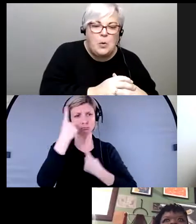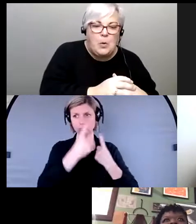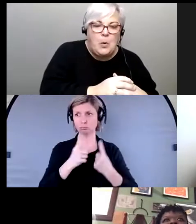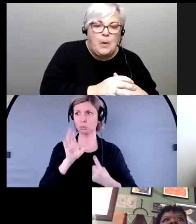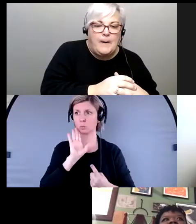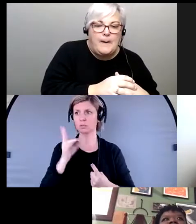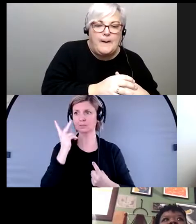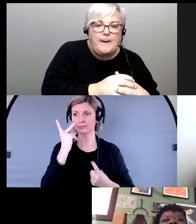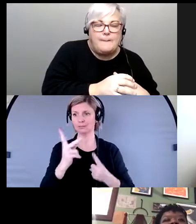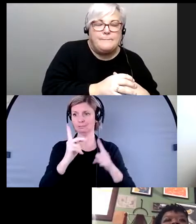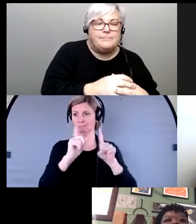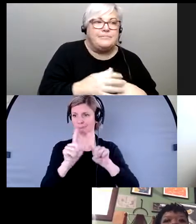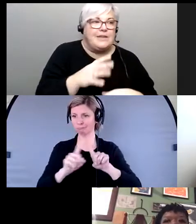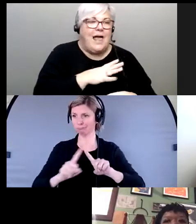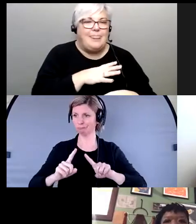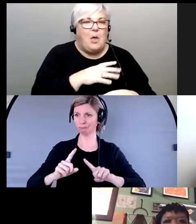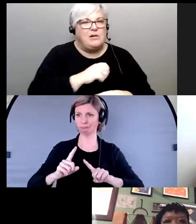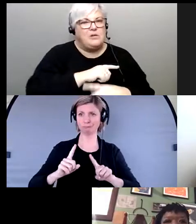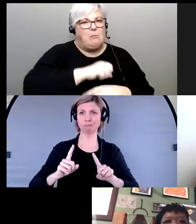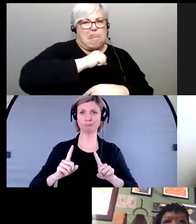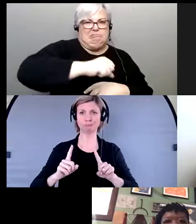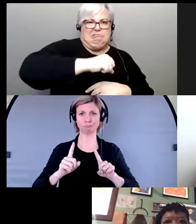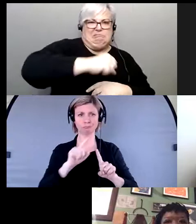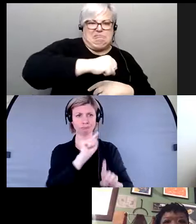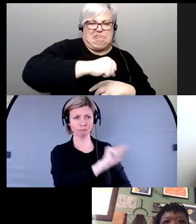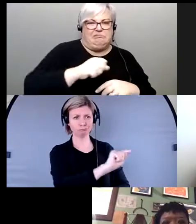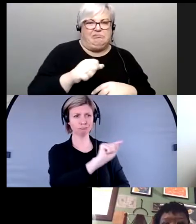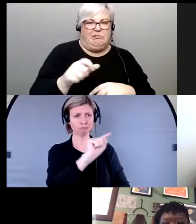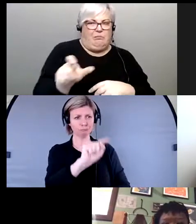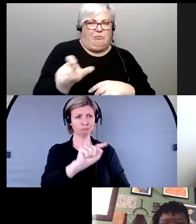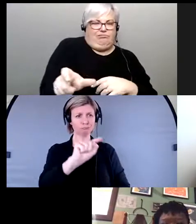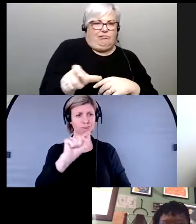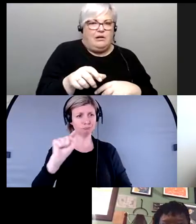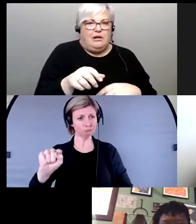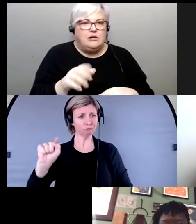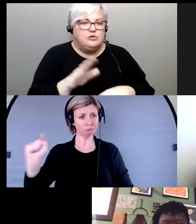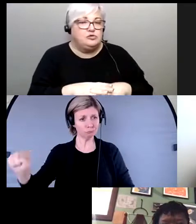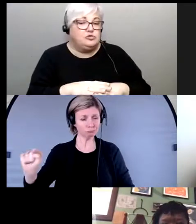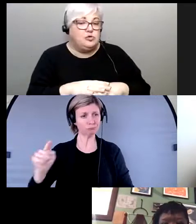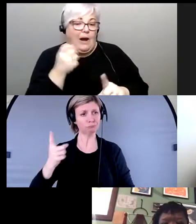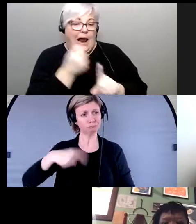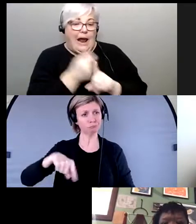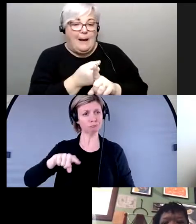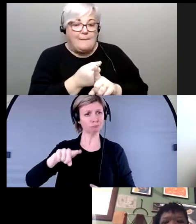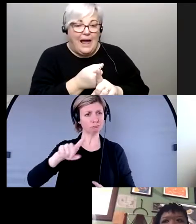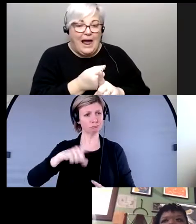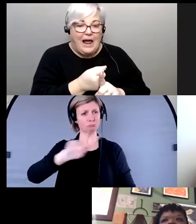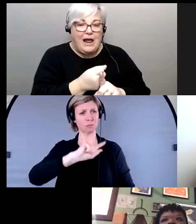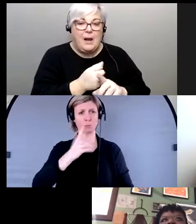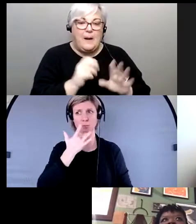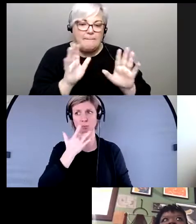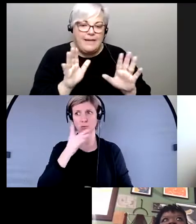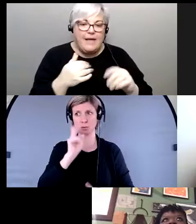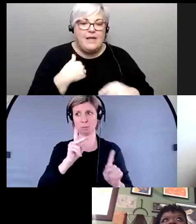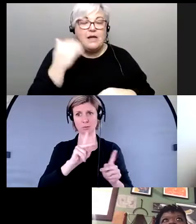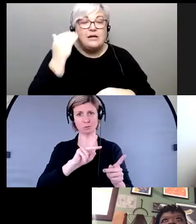personnes qui sont plus résistantes à ces impacts mais bon moi je sais